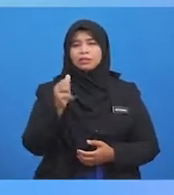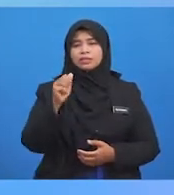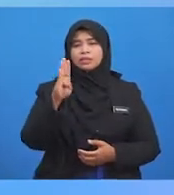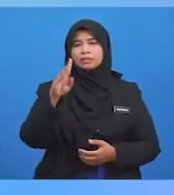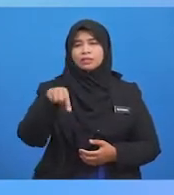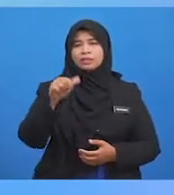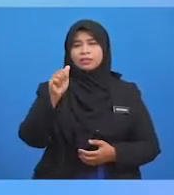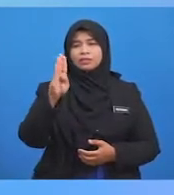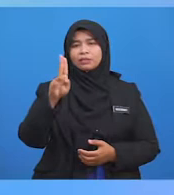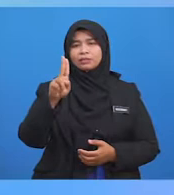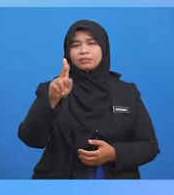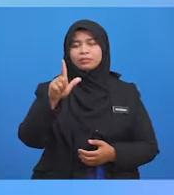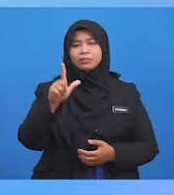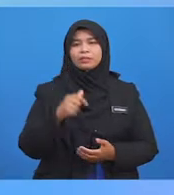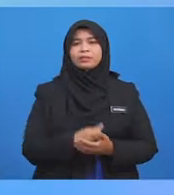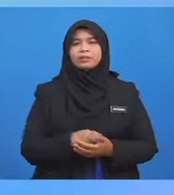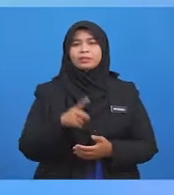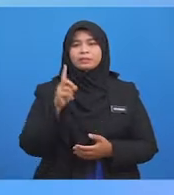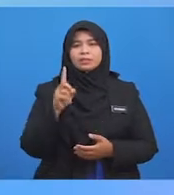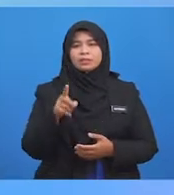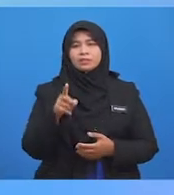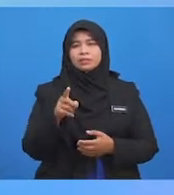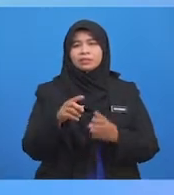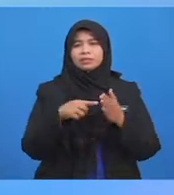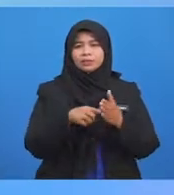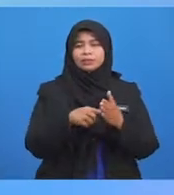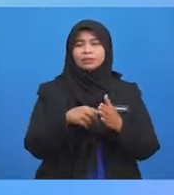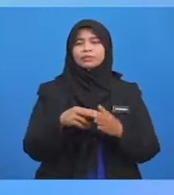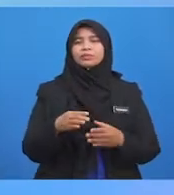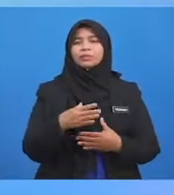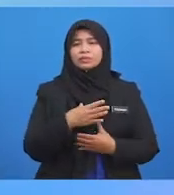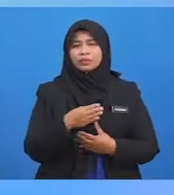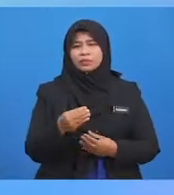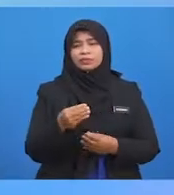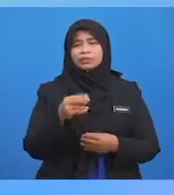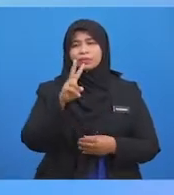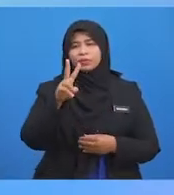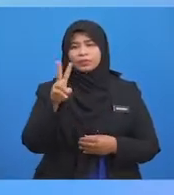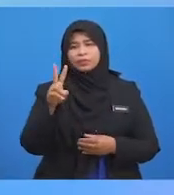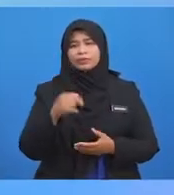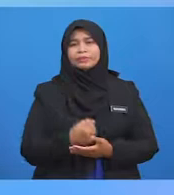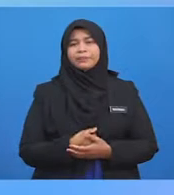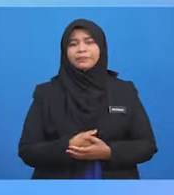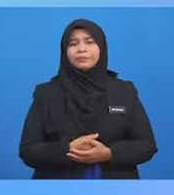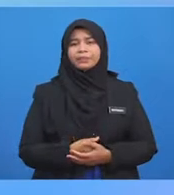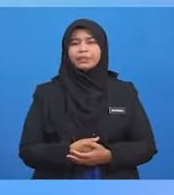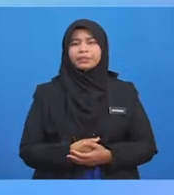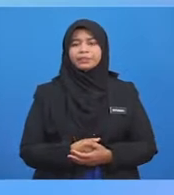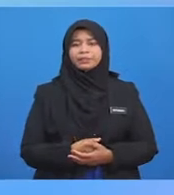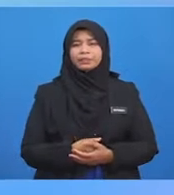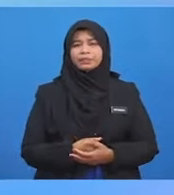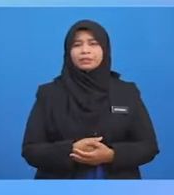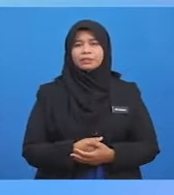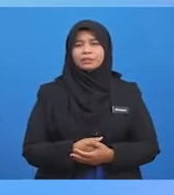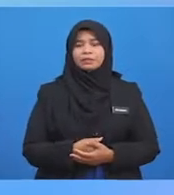tersebut Mestilah Menunjukkan Kerelaan Kedua-dua belah pihak Untuk melakukan Akad Al